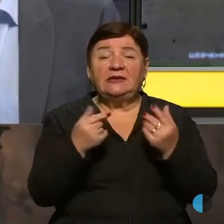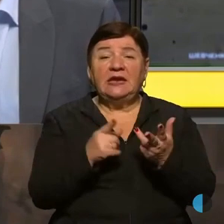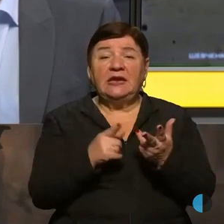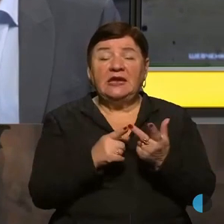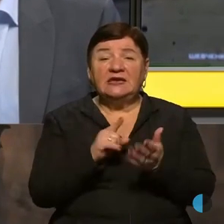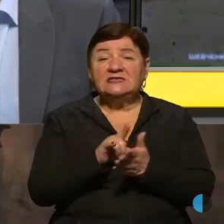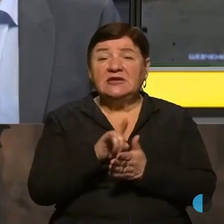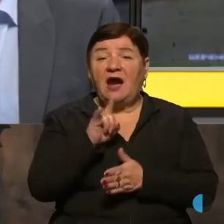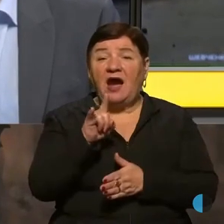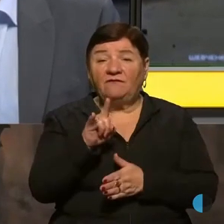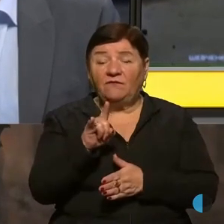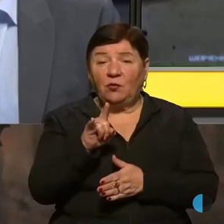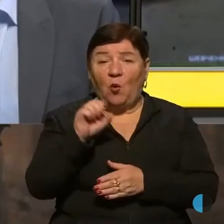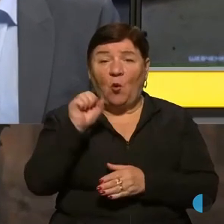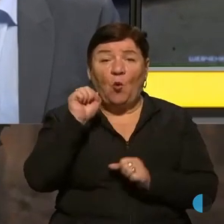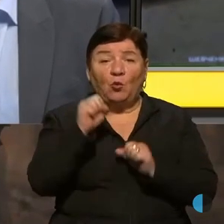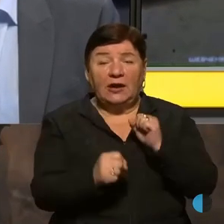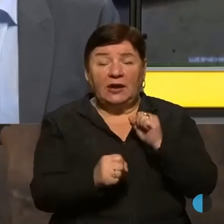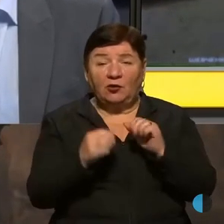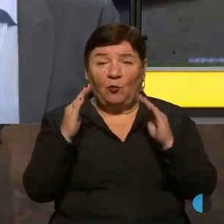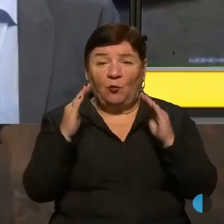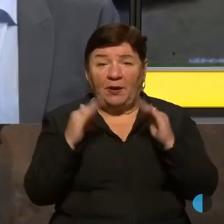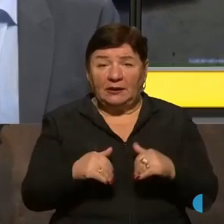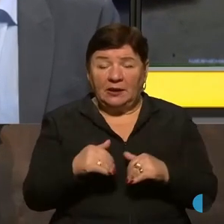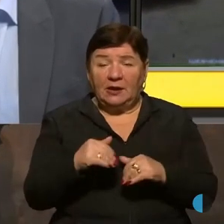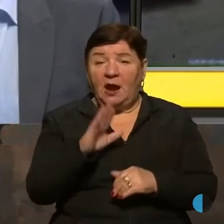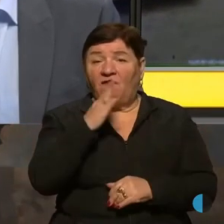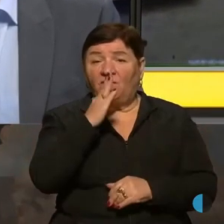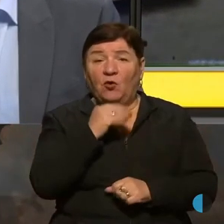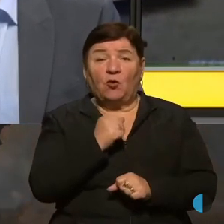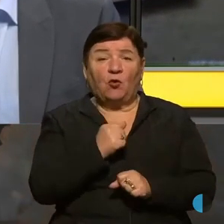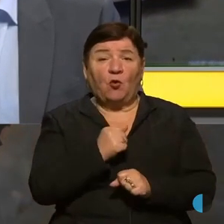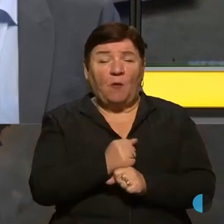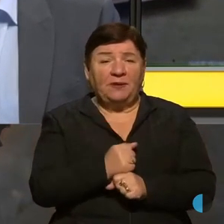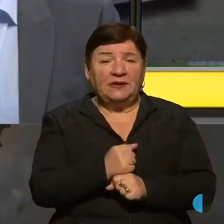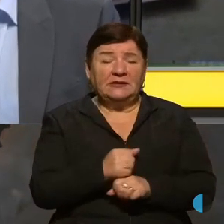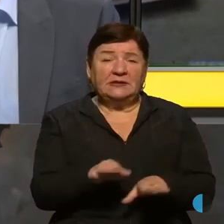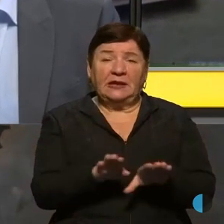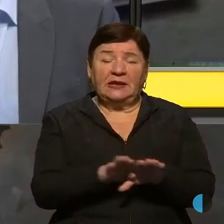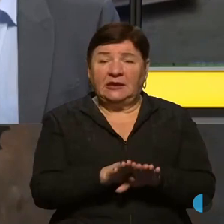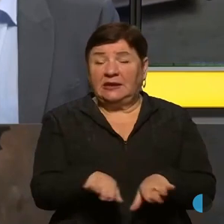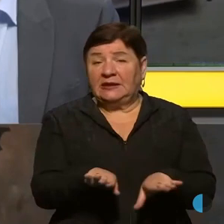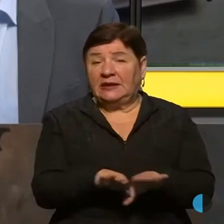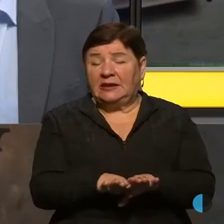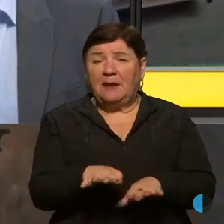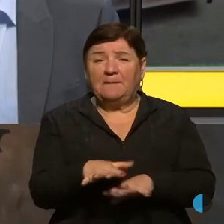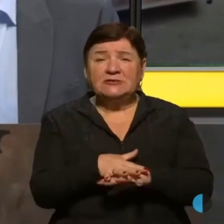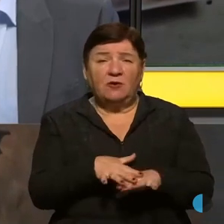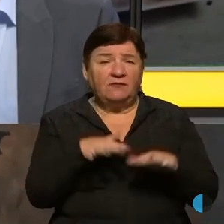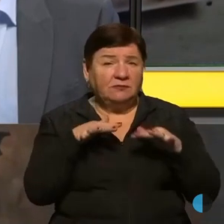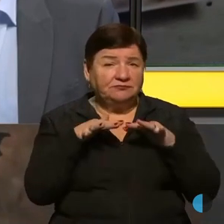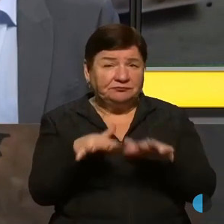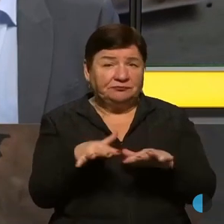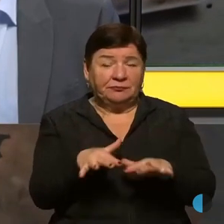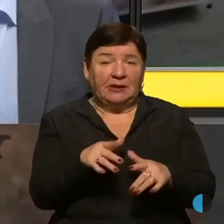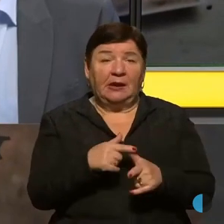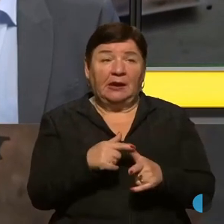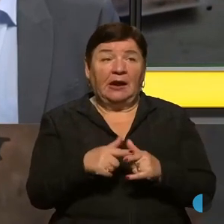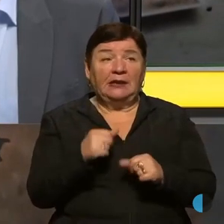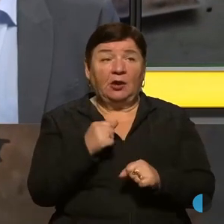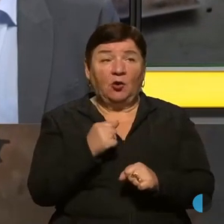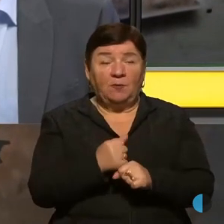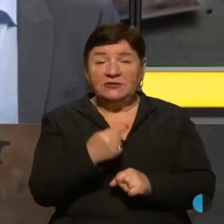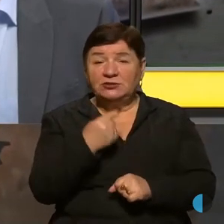автодарів впала, хоча вона є ворог, робить не вдалі і не такі вже масовані штурми, але робить